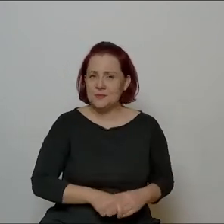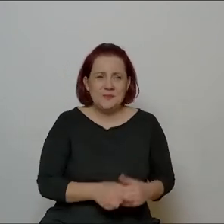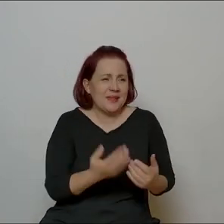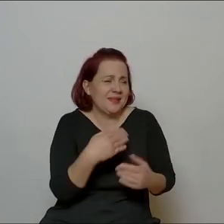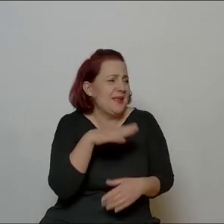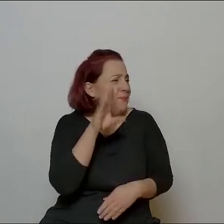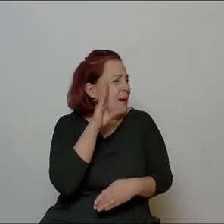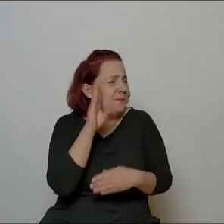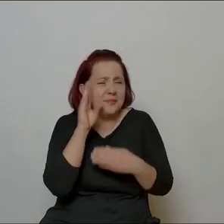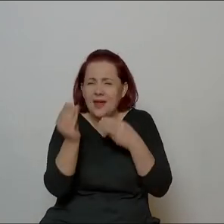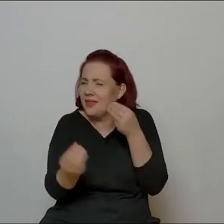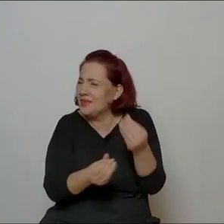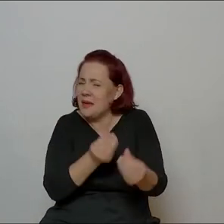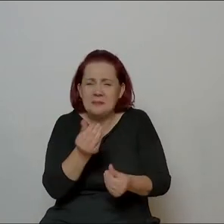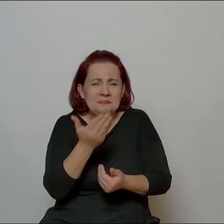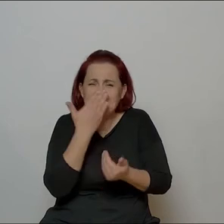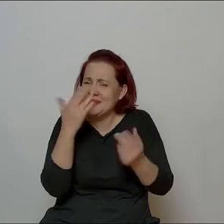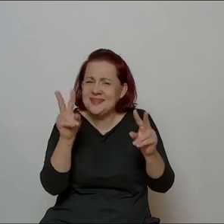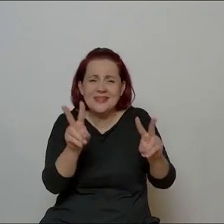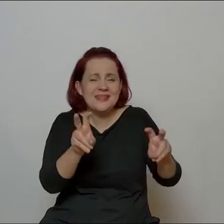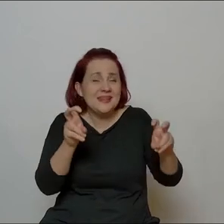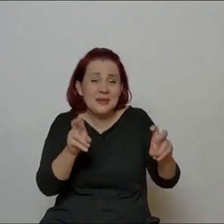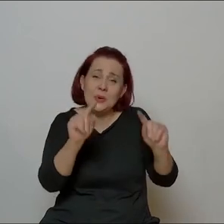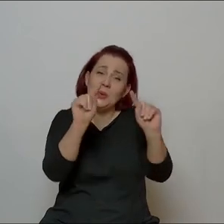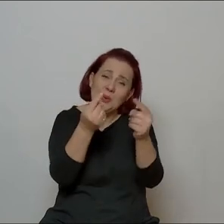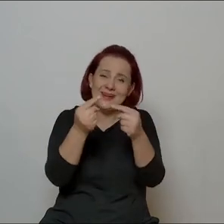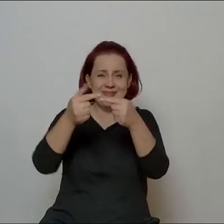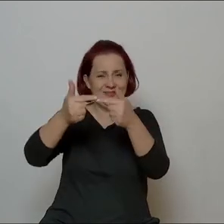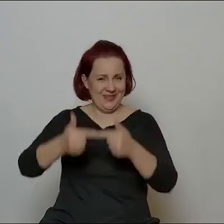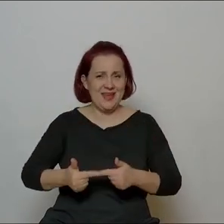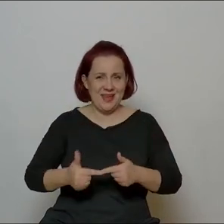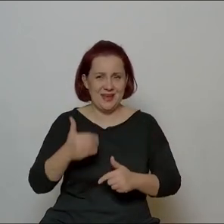pamiętam, co to było. To był jakiś bardzo krótki wiersz.